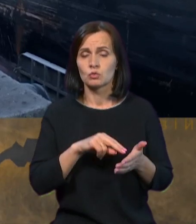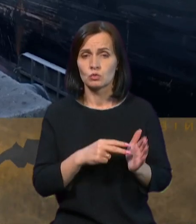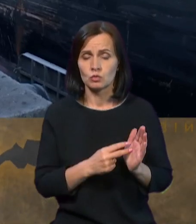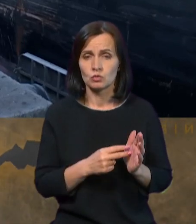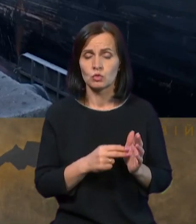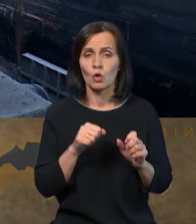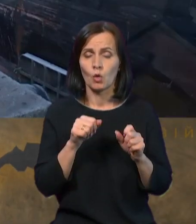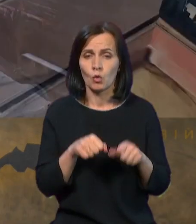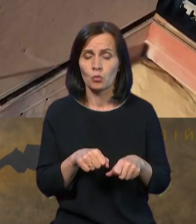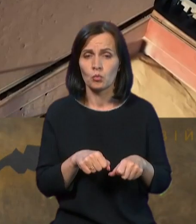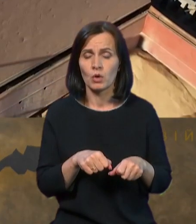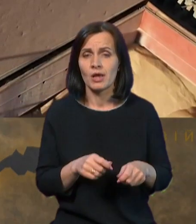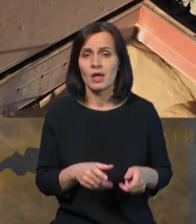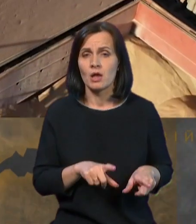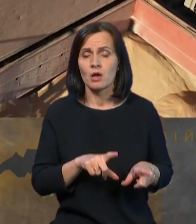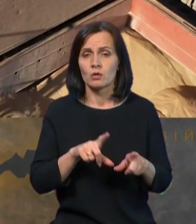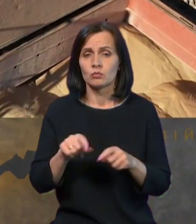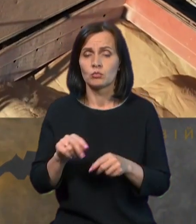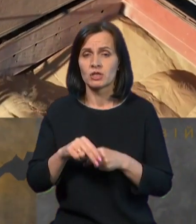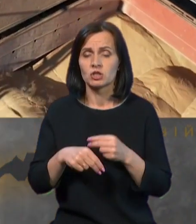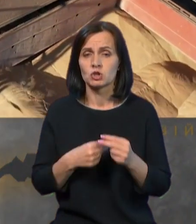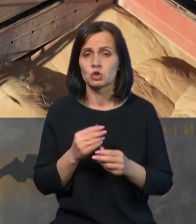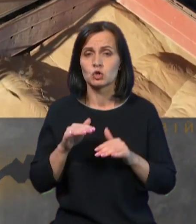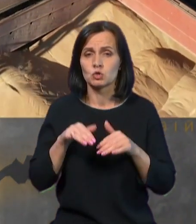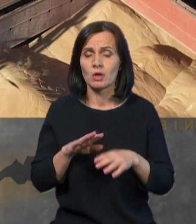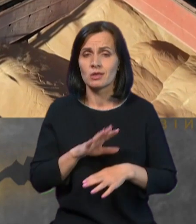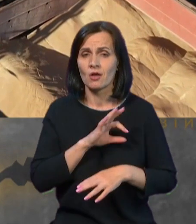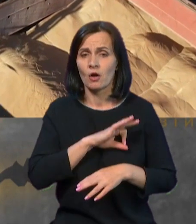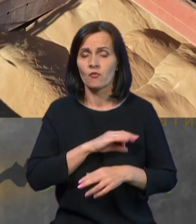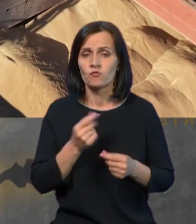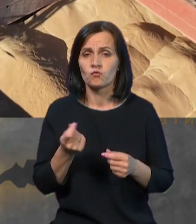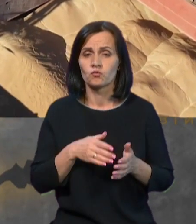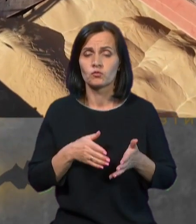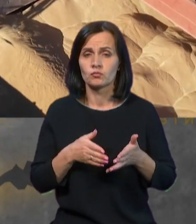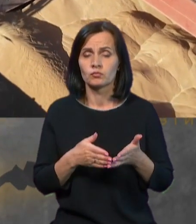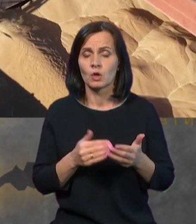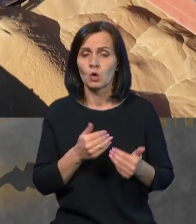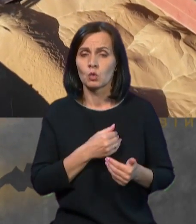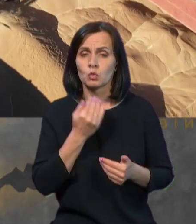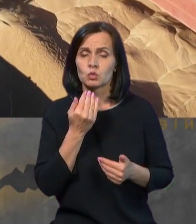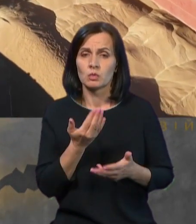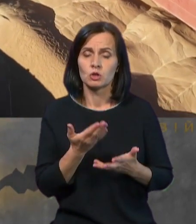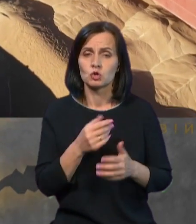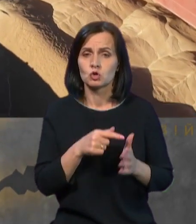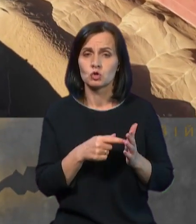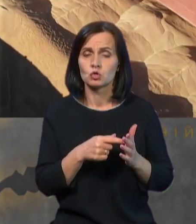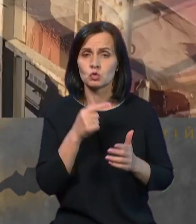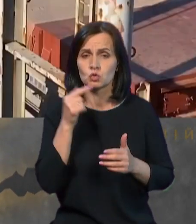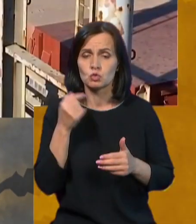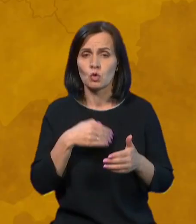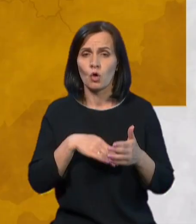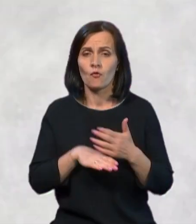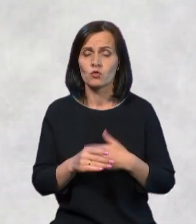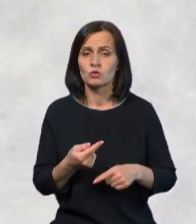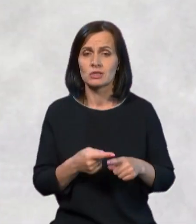використовуючи зерновий коридор. Пане Микола, хотіла вас запитати, якщо Росія виходить з цієї угоди, що далі? Ви